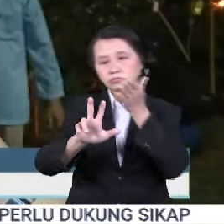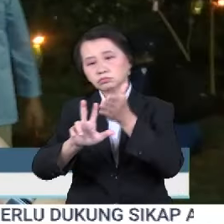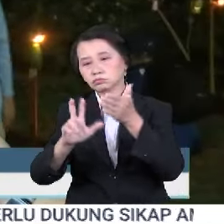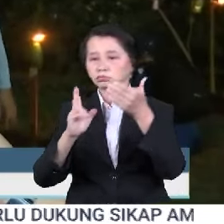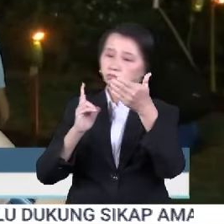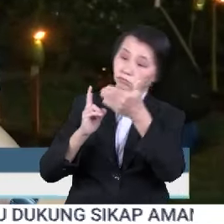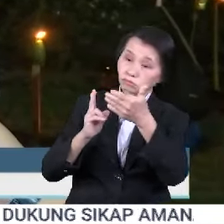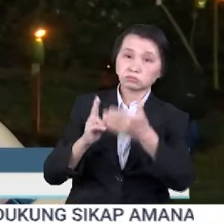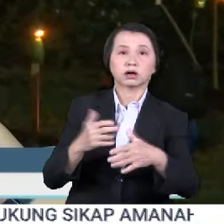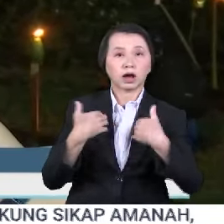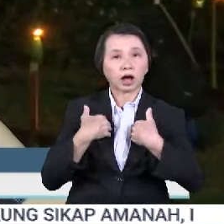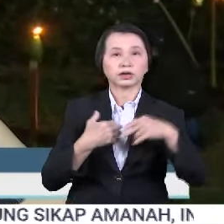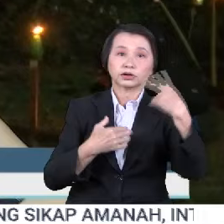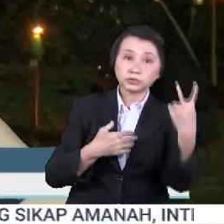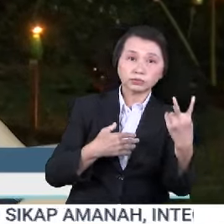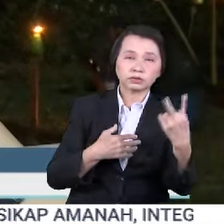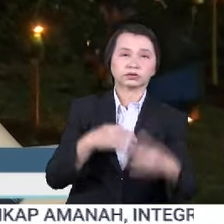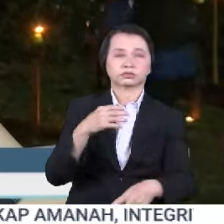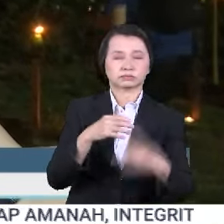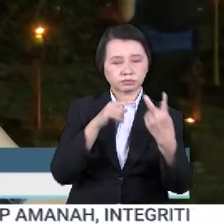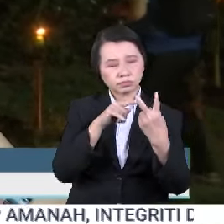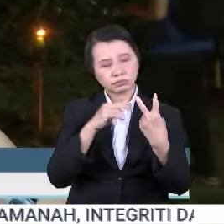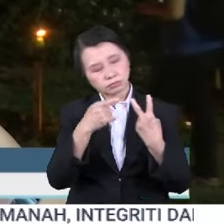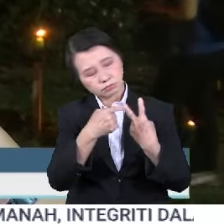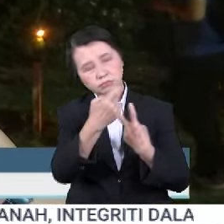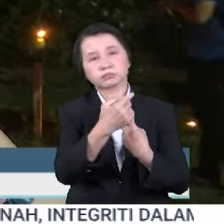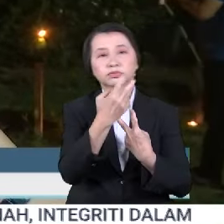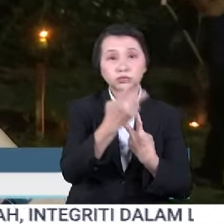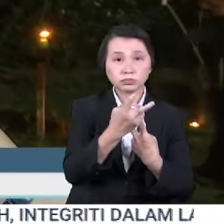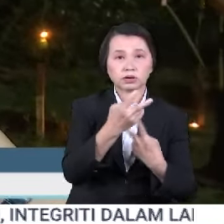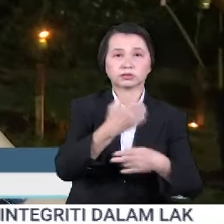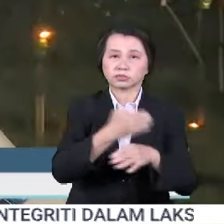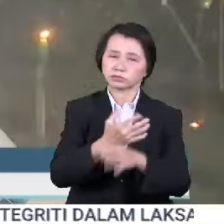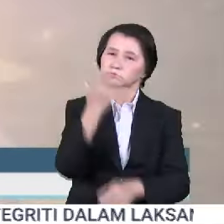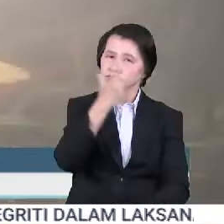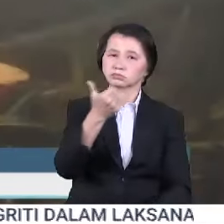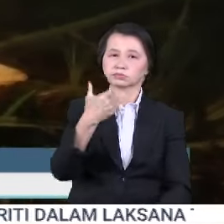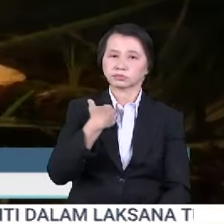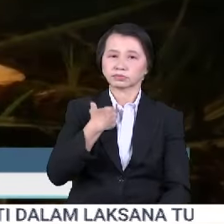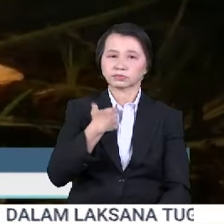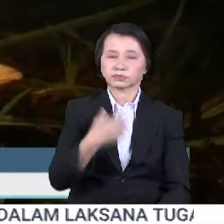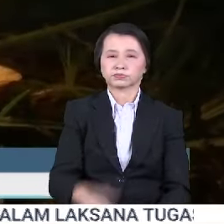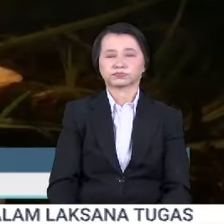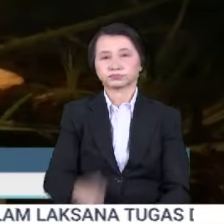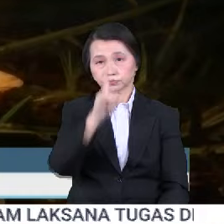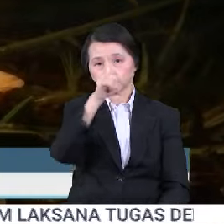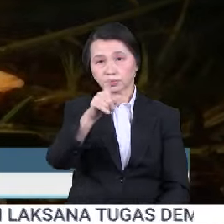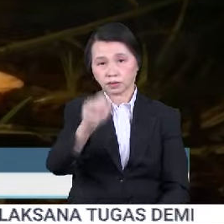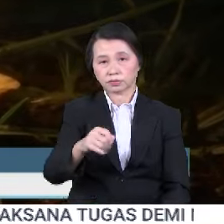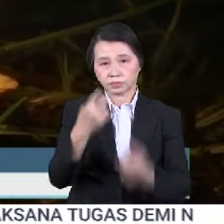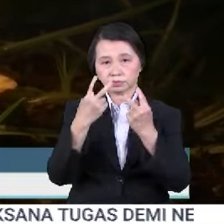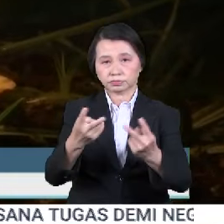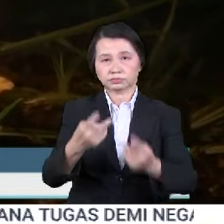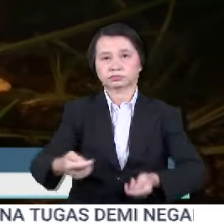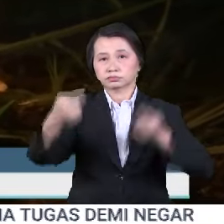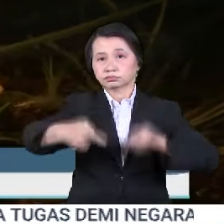Yang tiga dimensi itu kita lebih lihat, nampak dia punya bentuk yang sangat menarik. Sememangnya dapat dilihat pertandingan itu